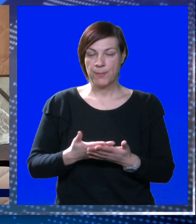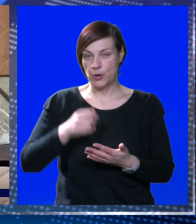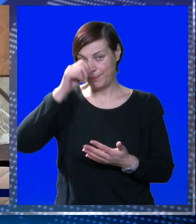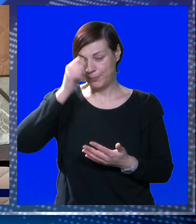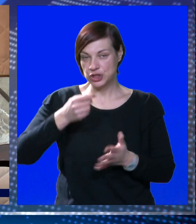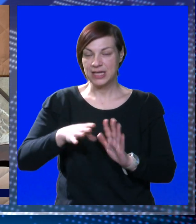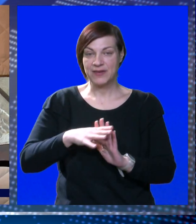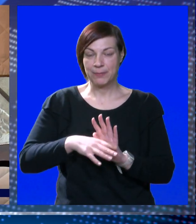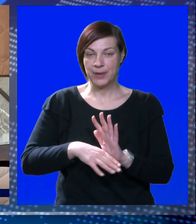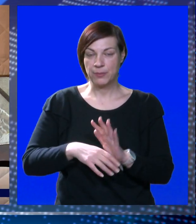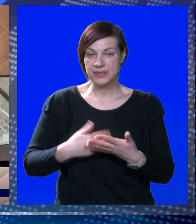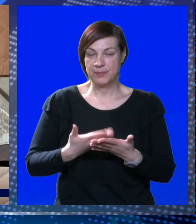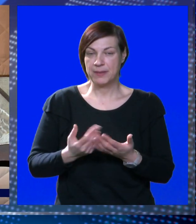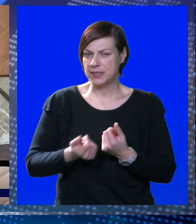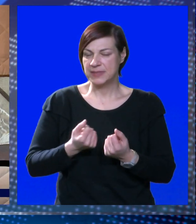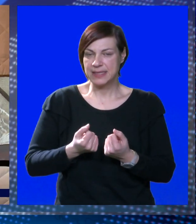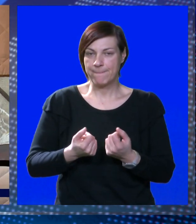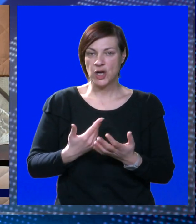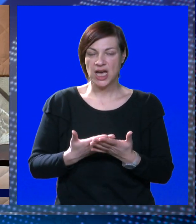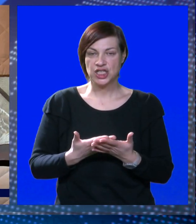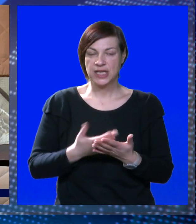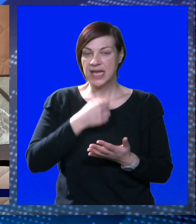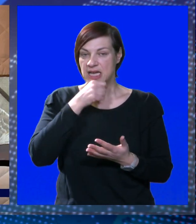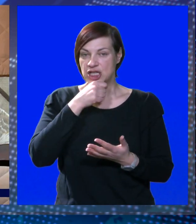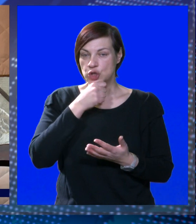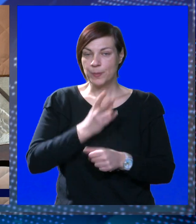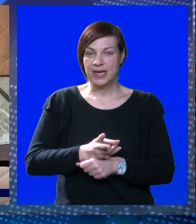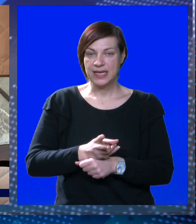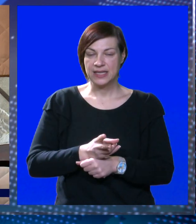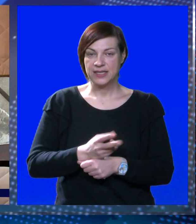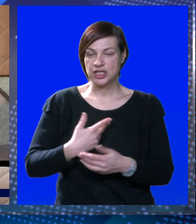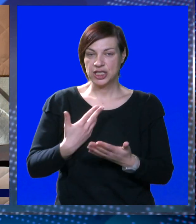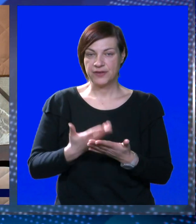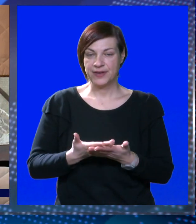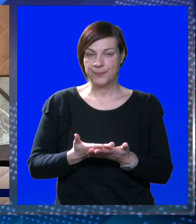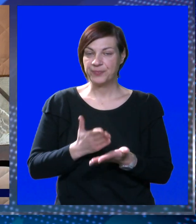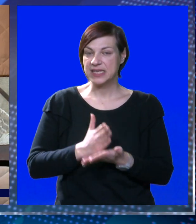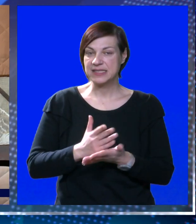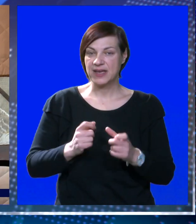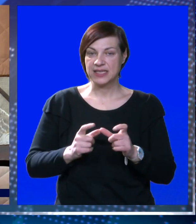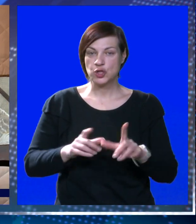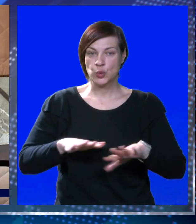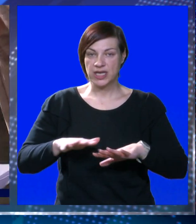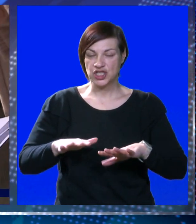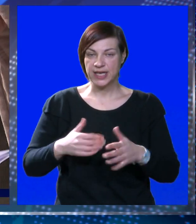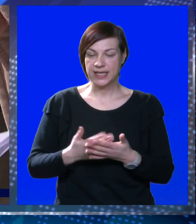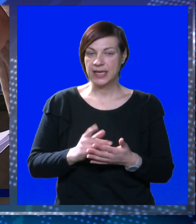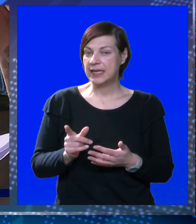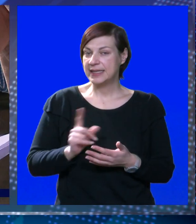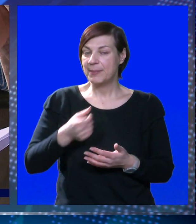poštivati te propise, prema njima se ponašati, županija, država, pa tako i svaki subređaj.